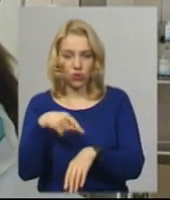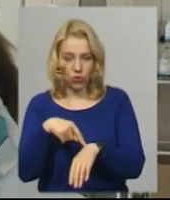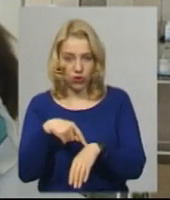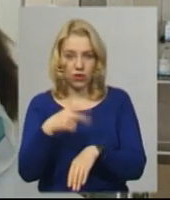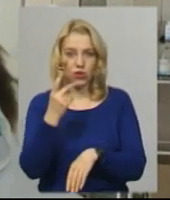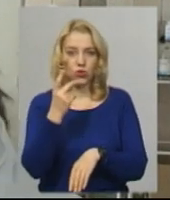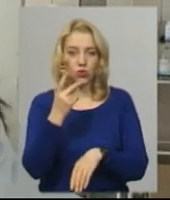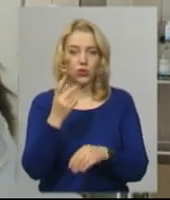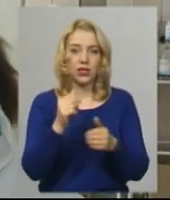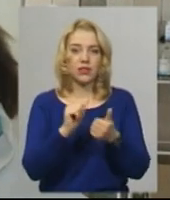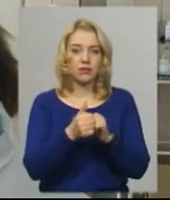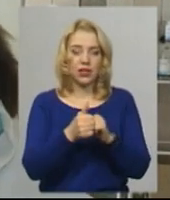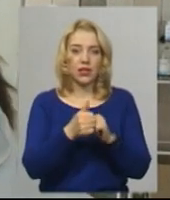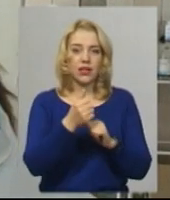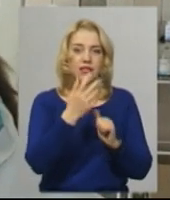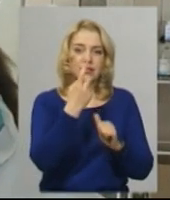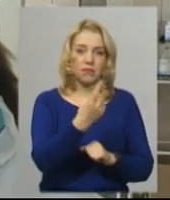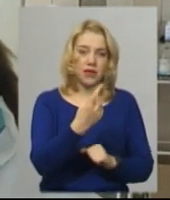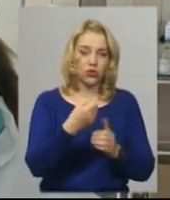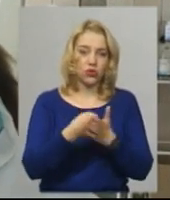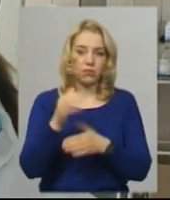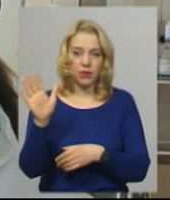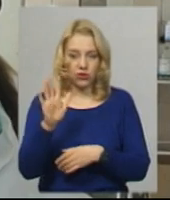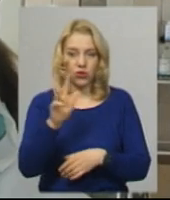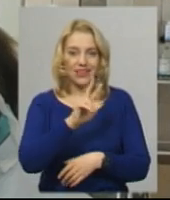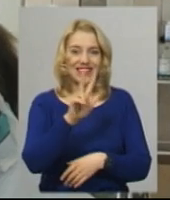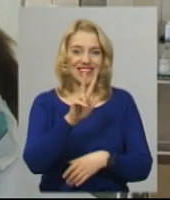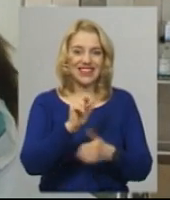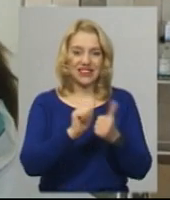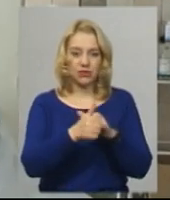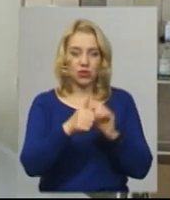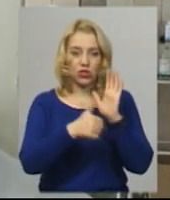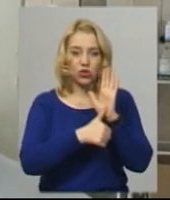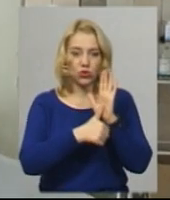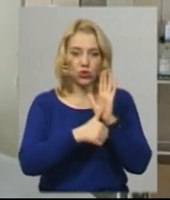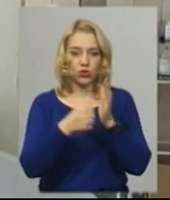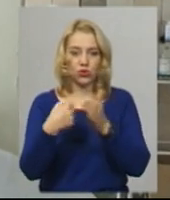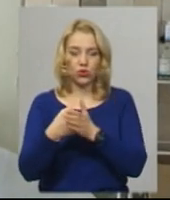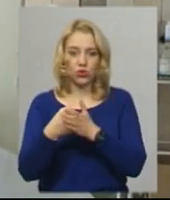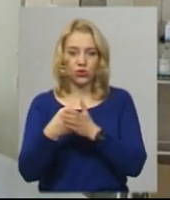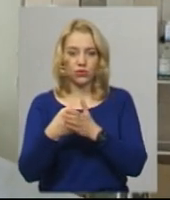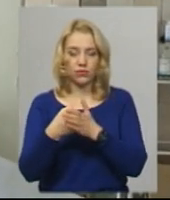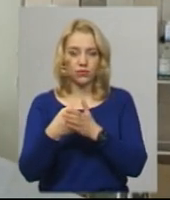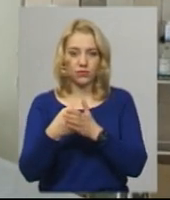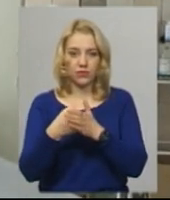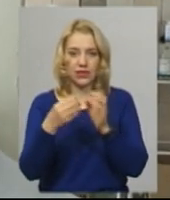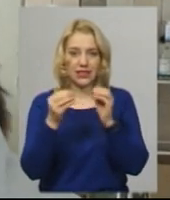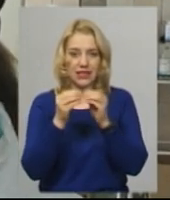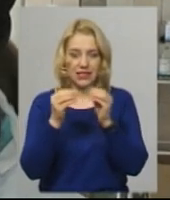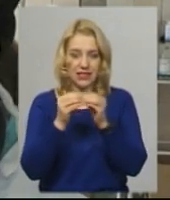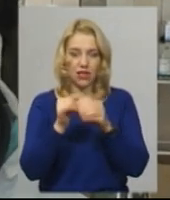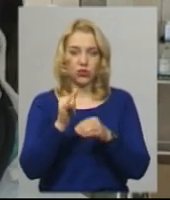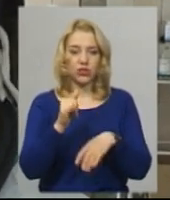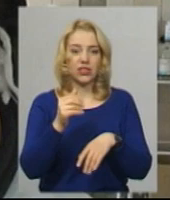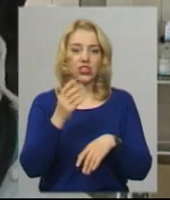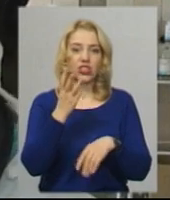друга зміна з 1-ї до 5-ї, третя зміна з 6-ї до 10-ї і